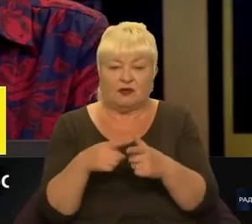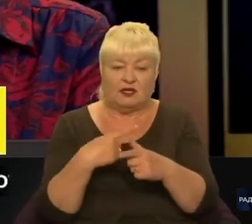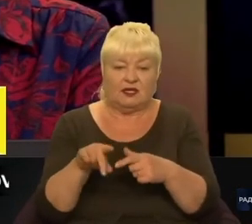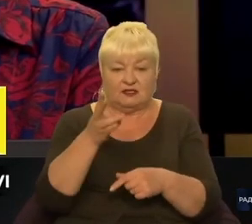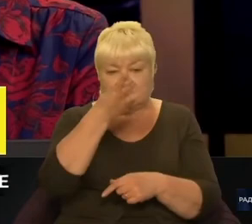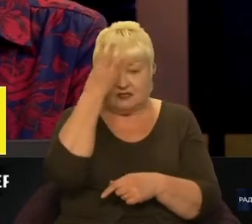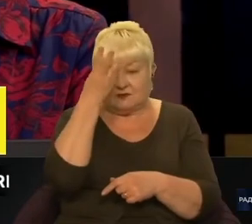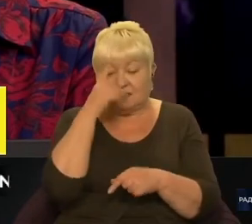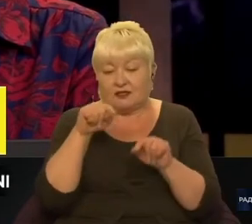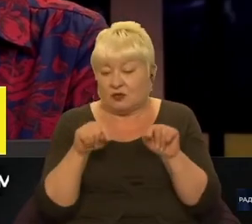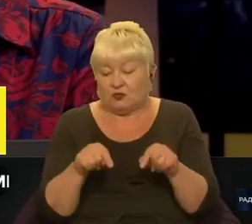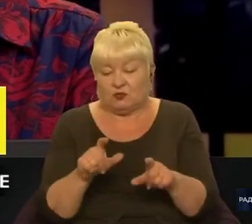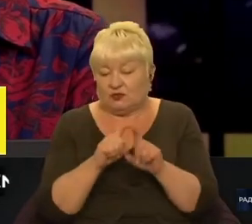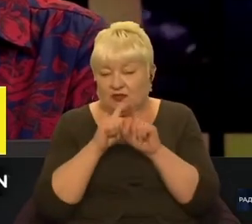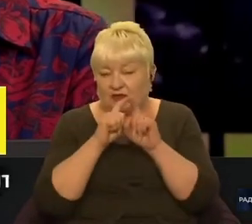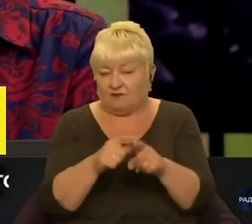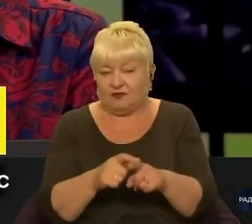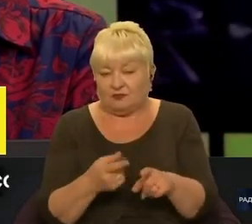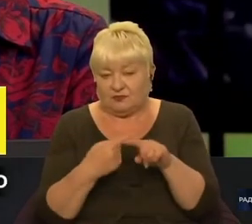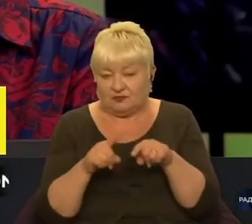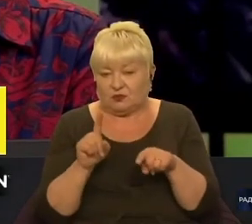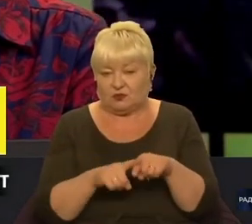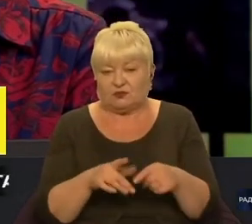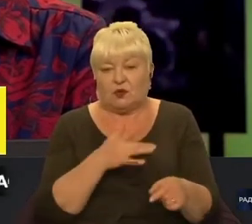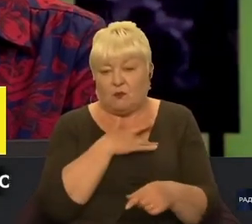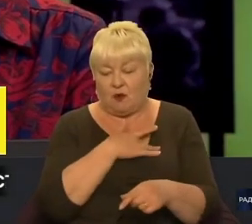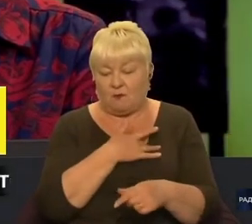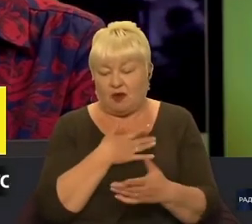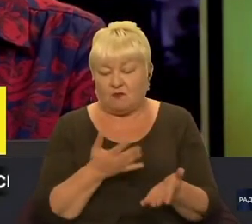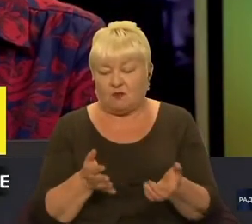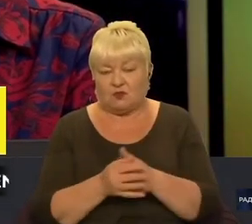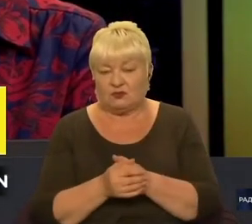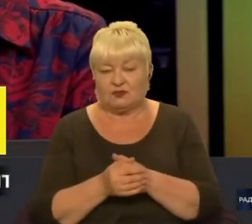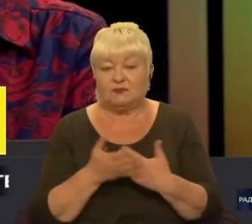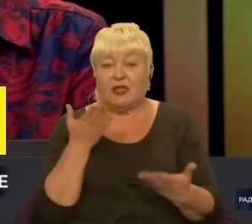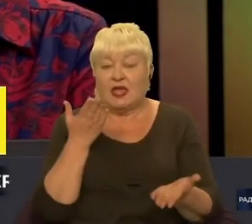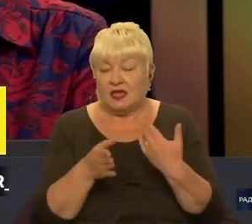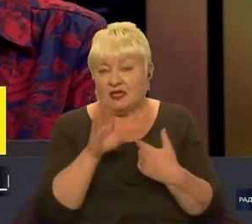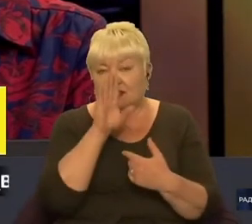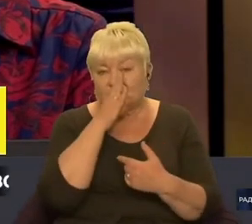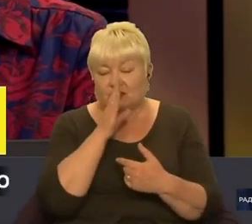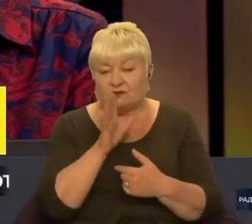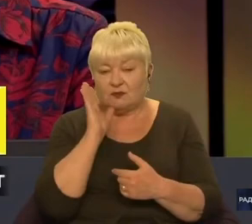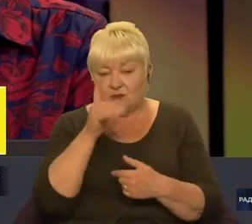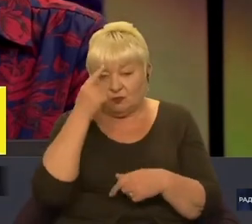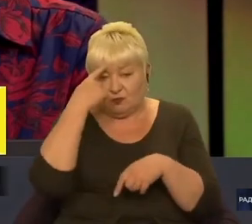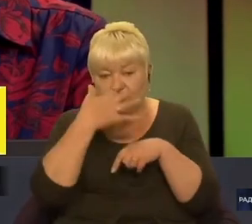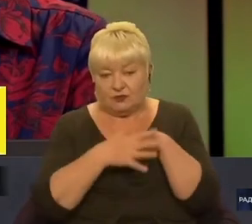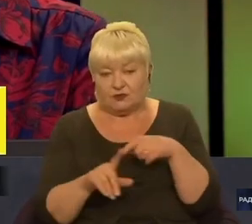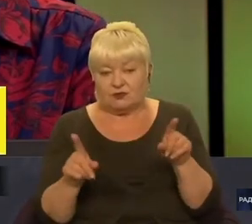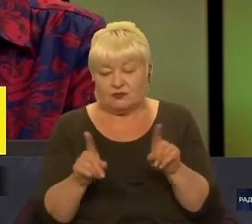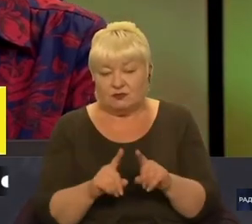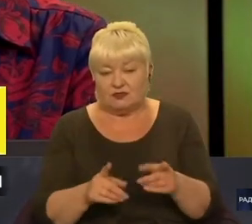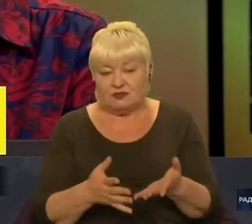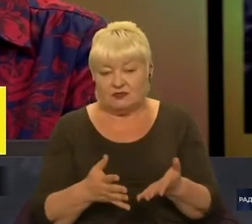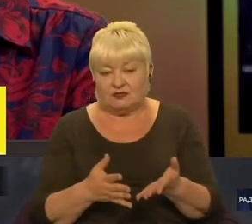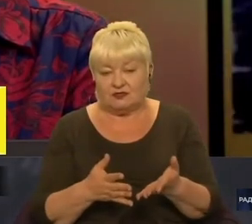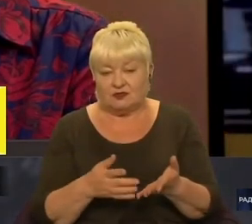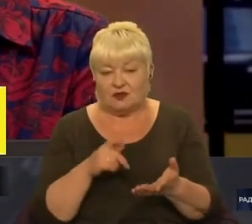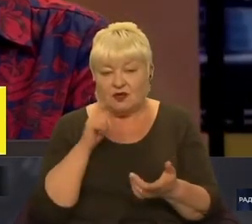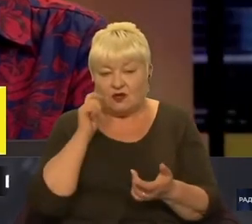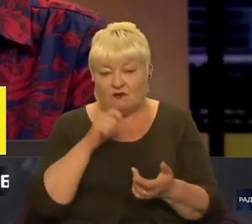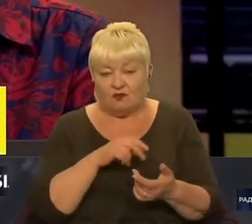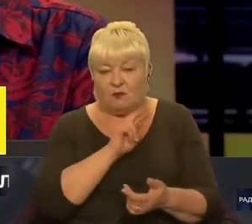Я думаю, тут відповідь у цьому, мабуть, так. Якщо противник буде розуміти, що в Україні є